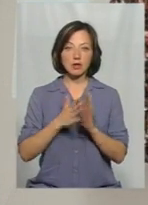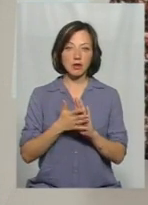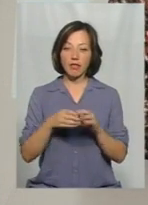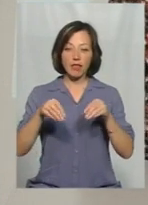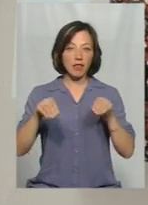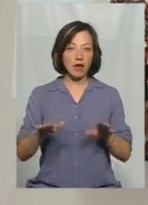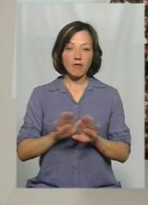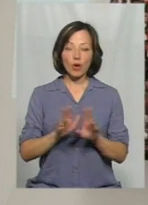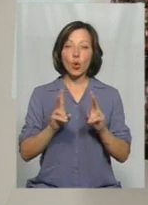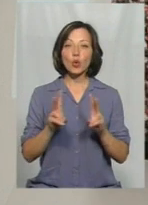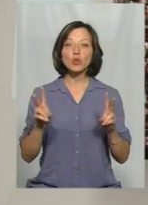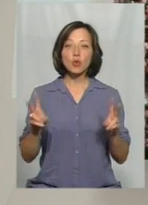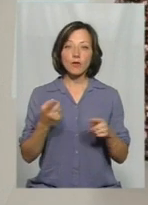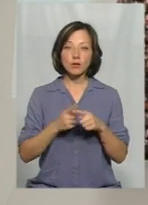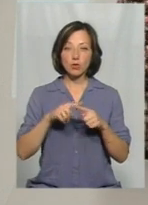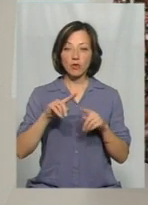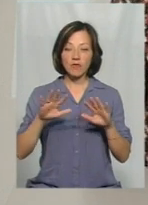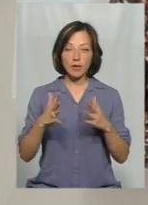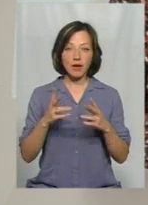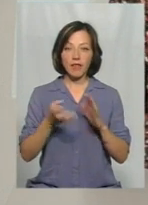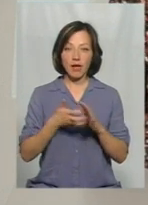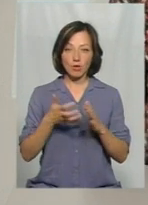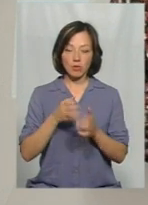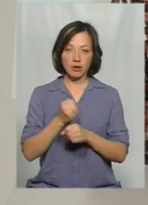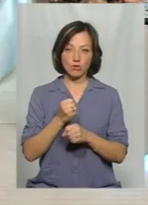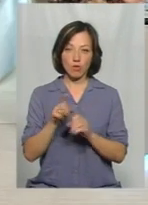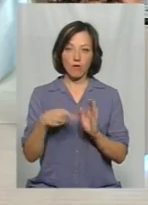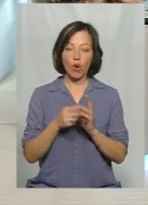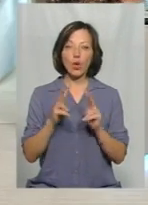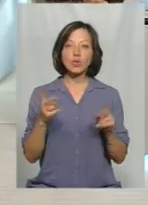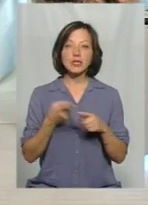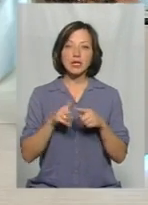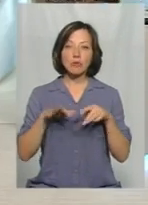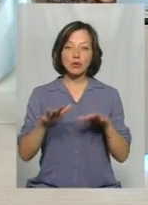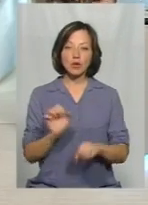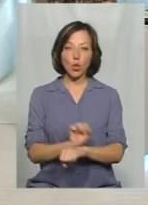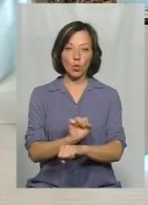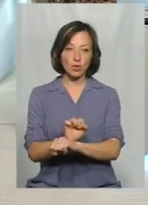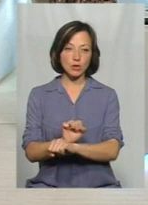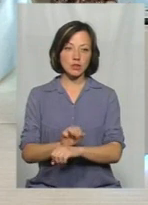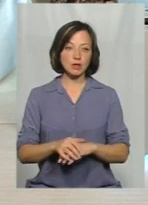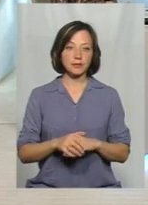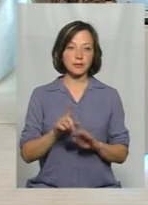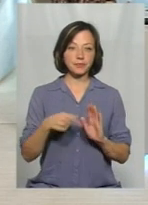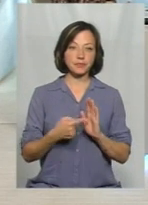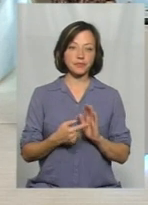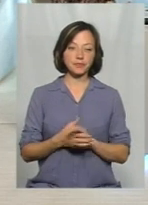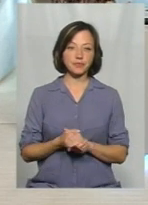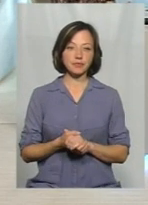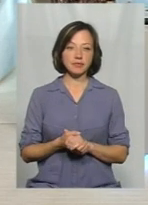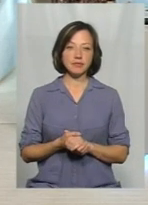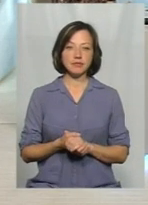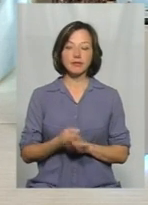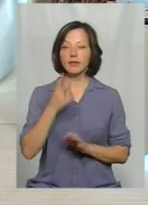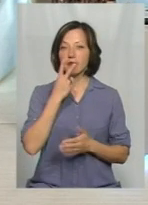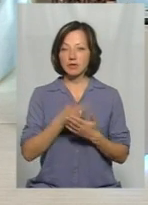вирішена. То хто у цьому випадку недопрацьовує? Хто оцей процес тормозить, можна так сказати? станом на сьогодні я